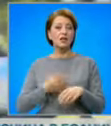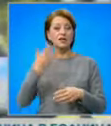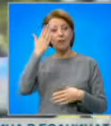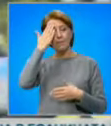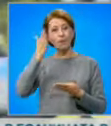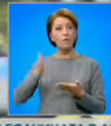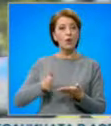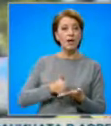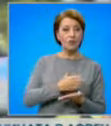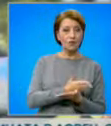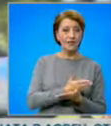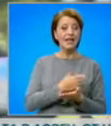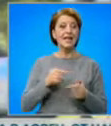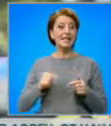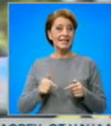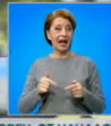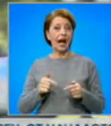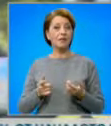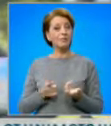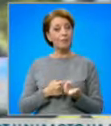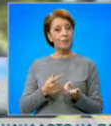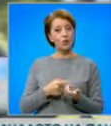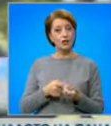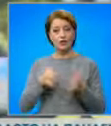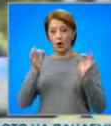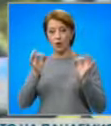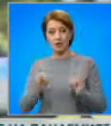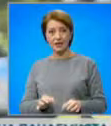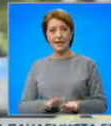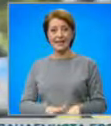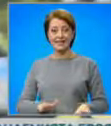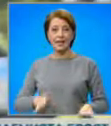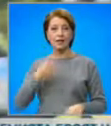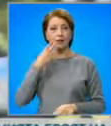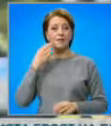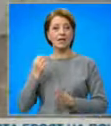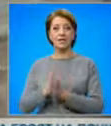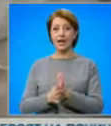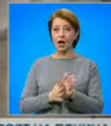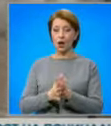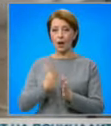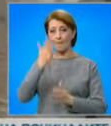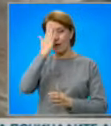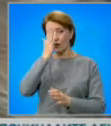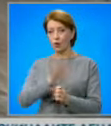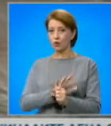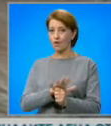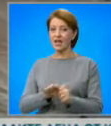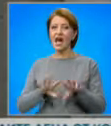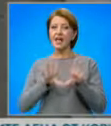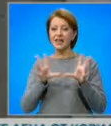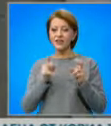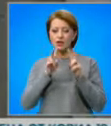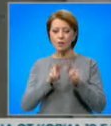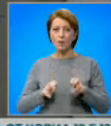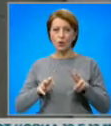Така че най-често сега ще констатираме при децата и младите хора заболяване с COVID. Но всички проучвания до тук